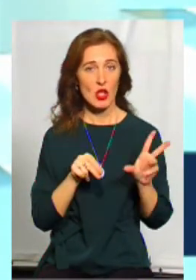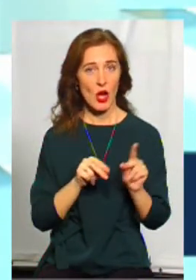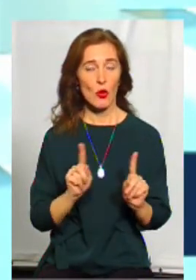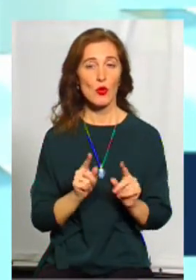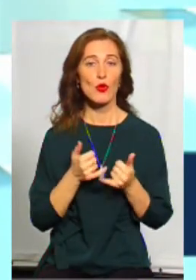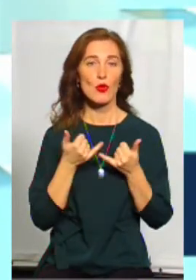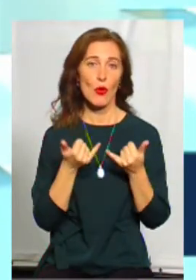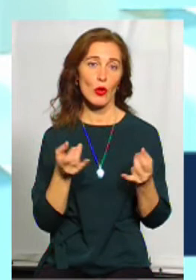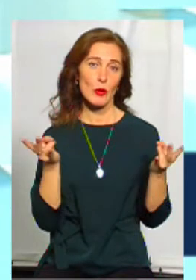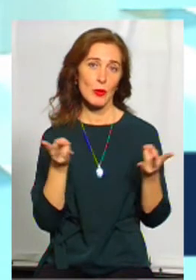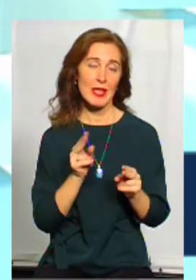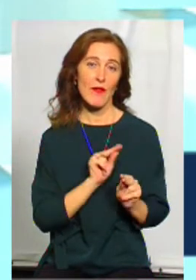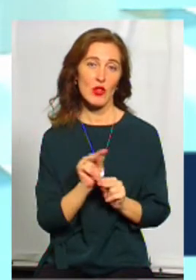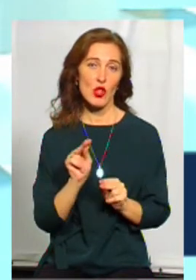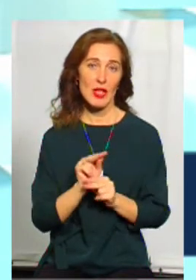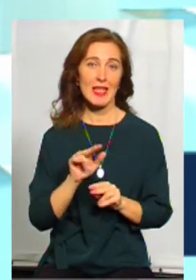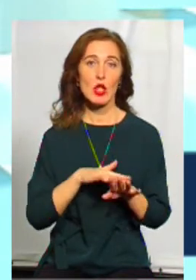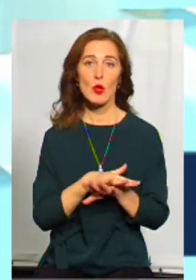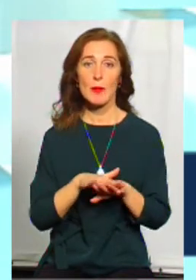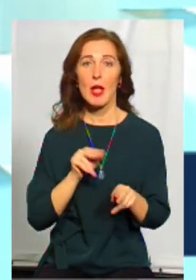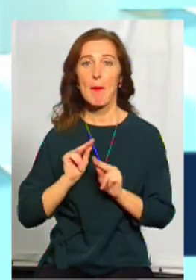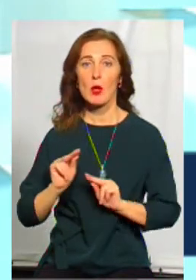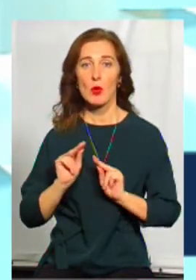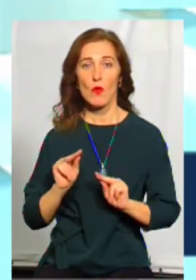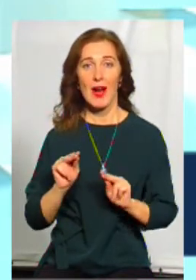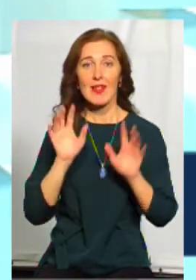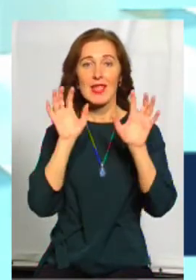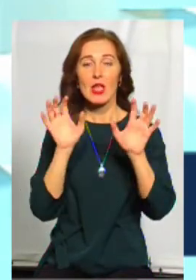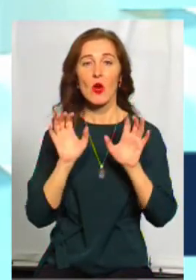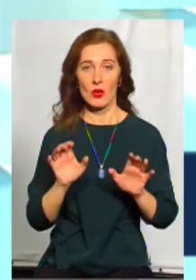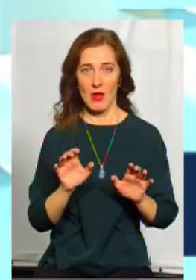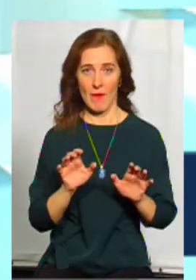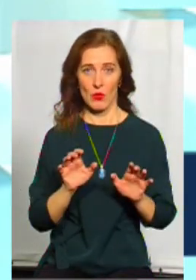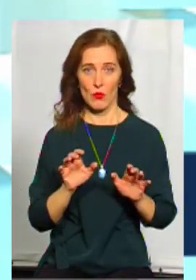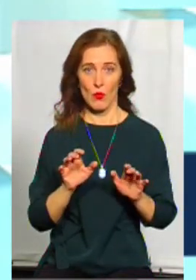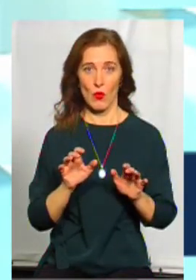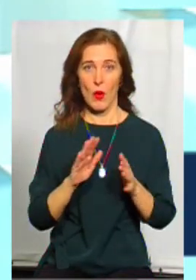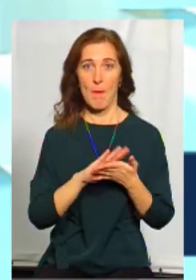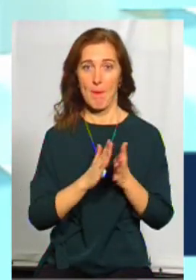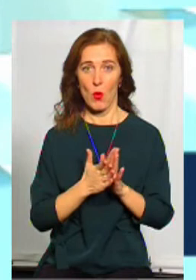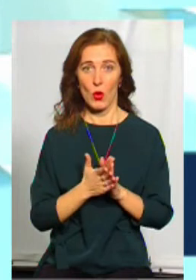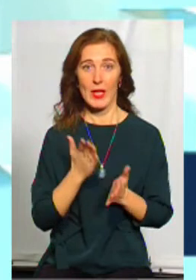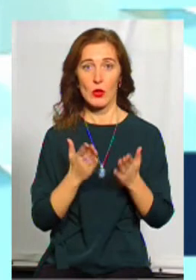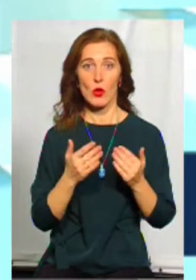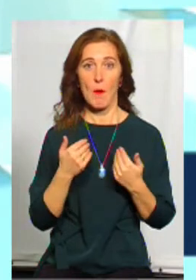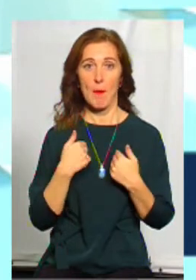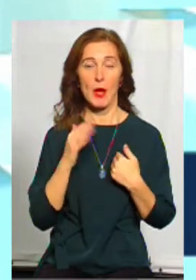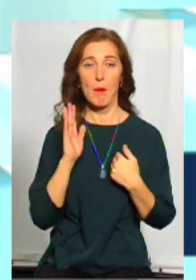потрібно вчити суспільство працювати в законодавчому полі. І якщо ми з вами будемо переходити ці межі, то